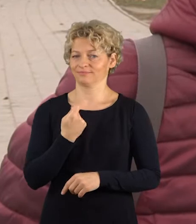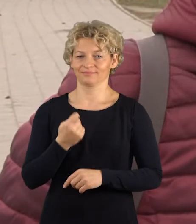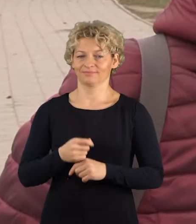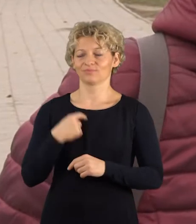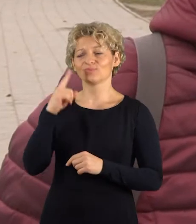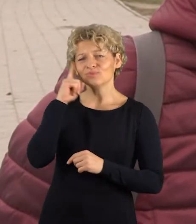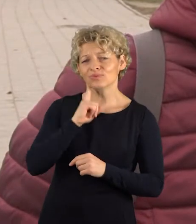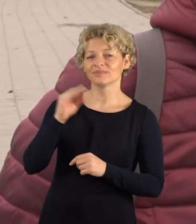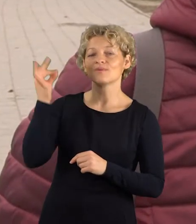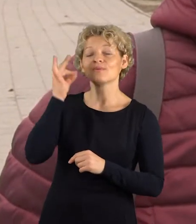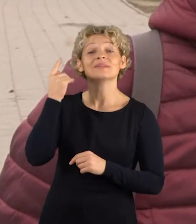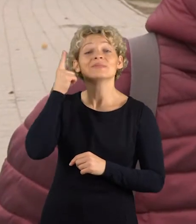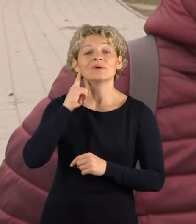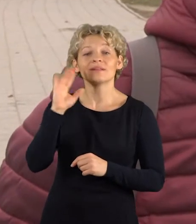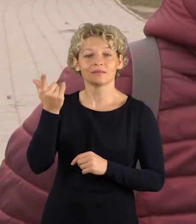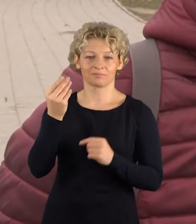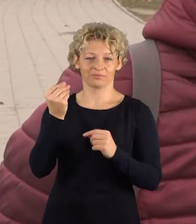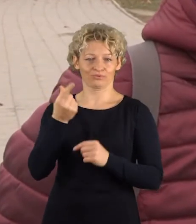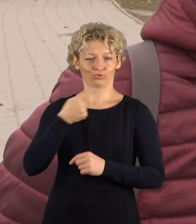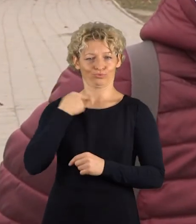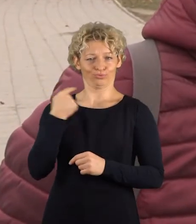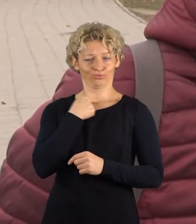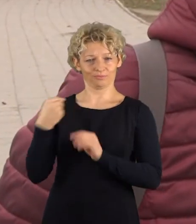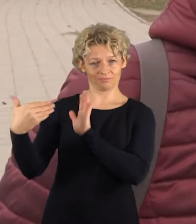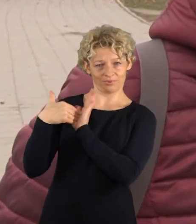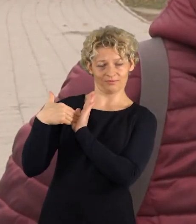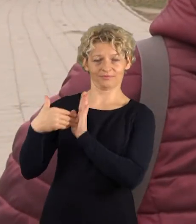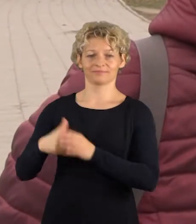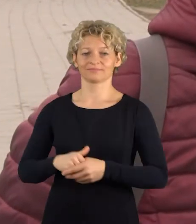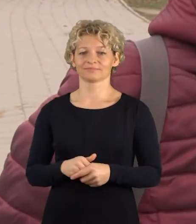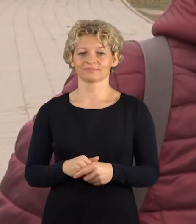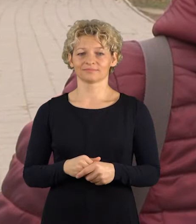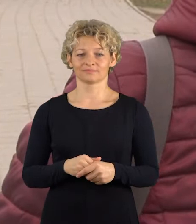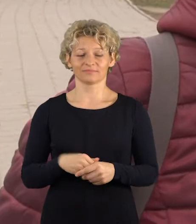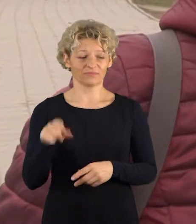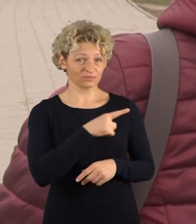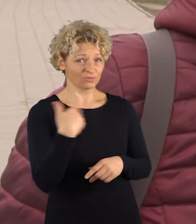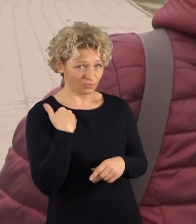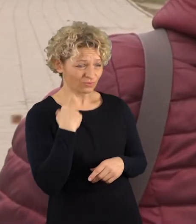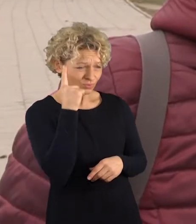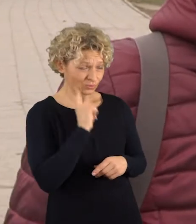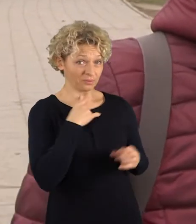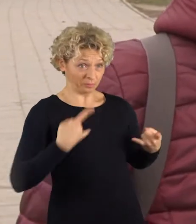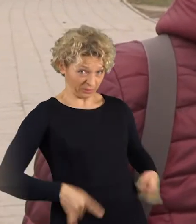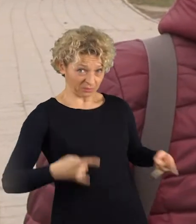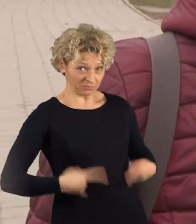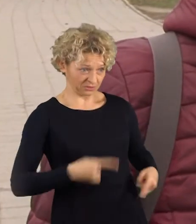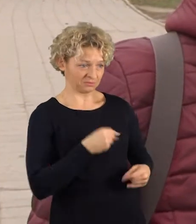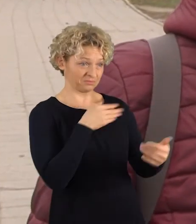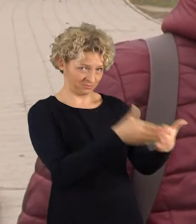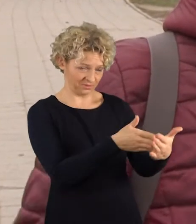Šiaip realiai visi nori, kad daugiau būtų gimdymo, bet remimo nėra visiškai. Kai